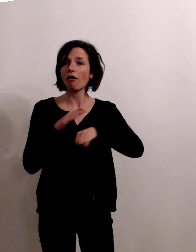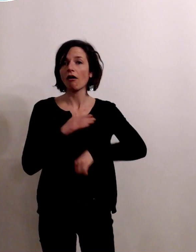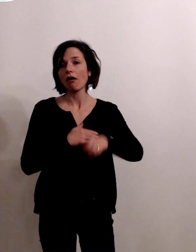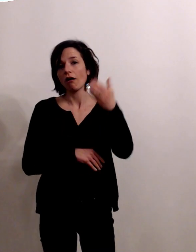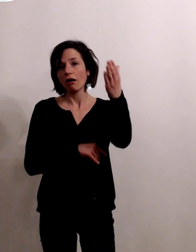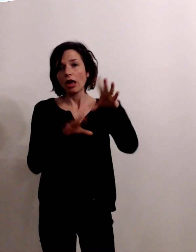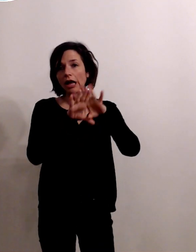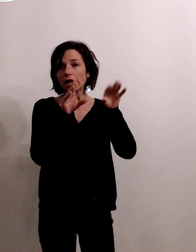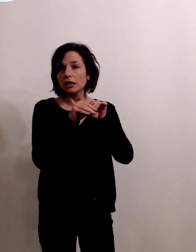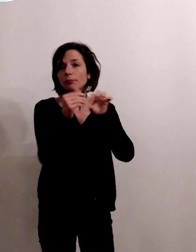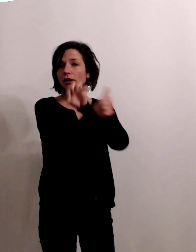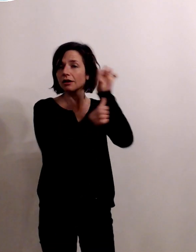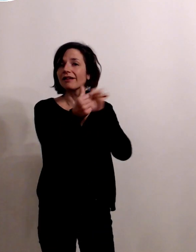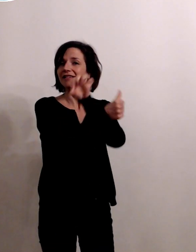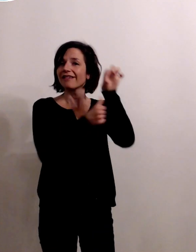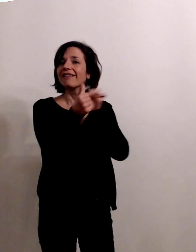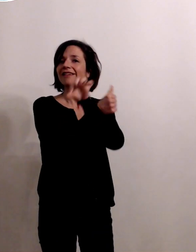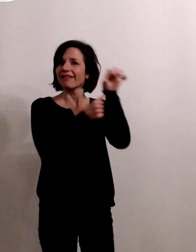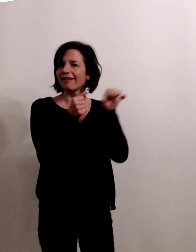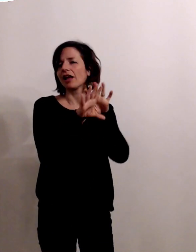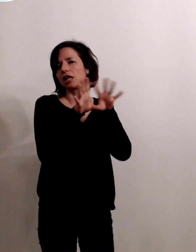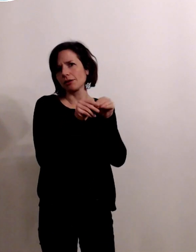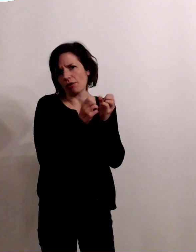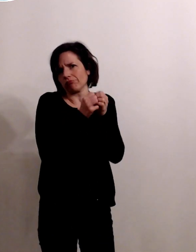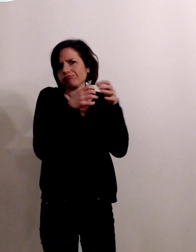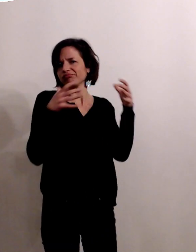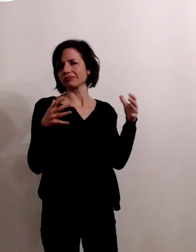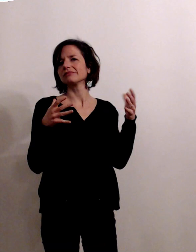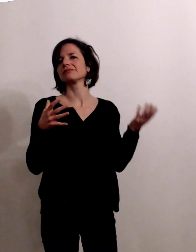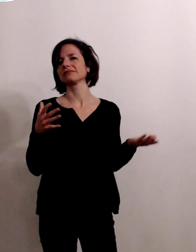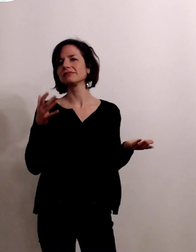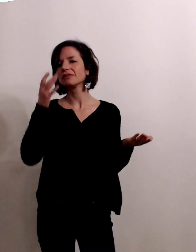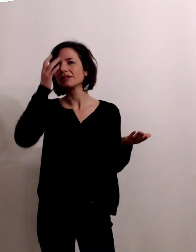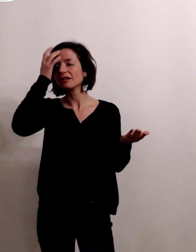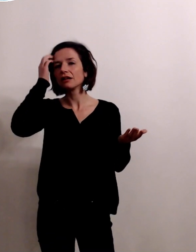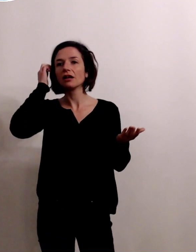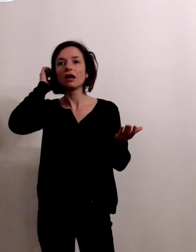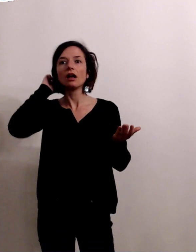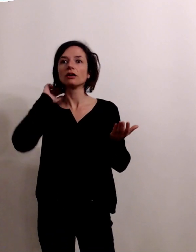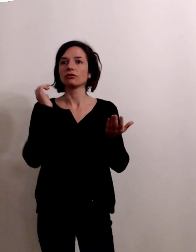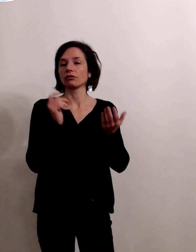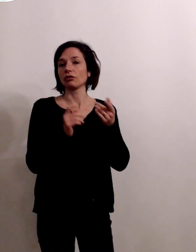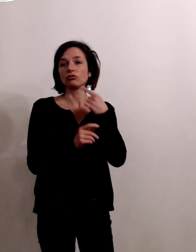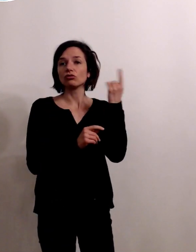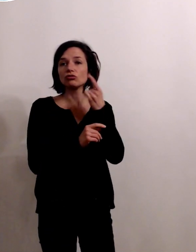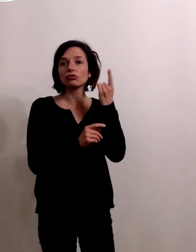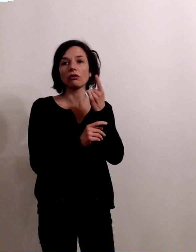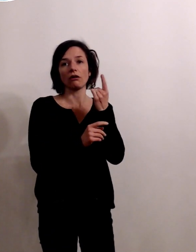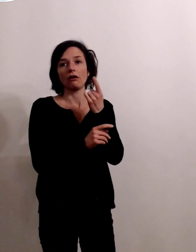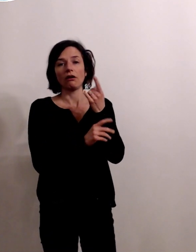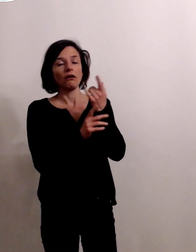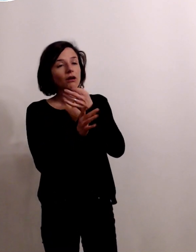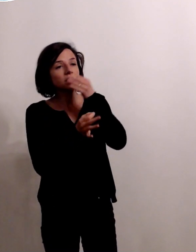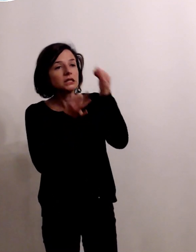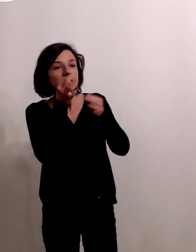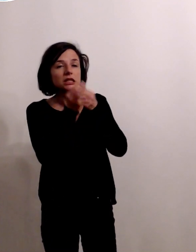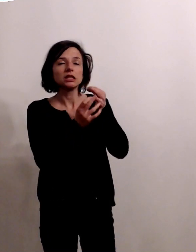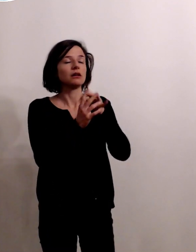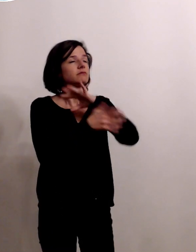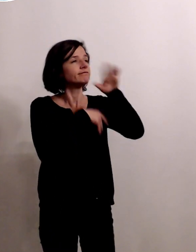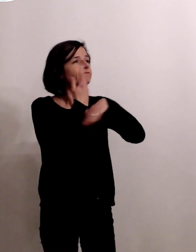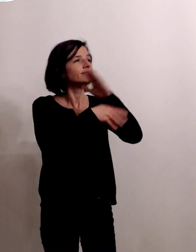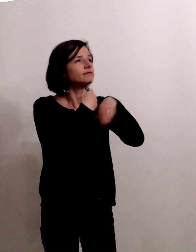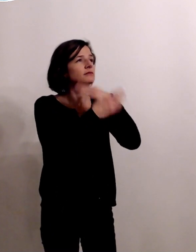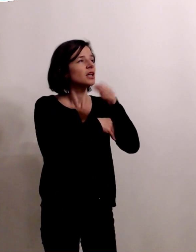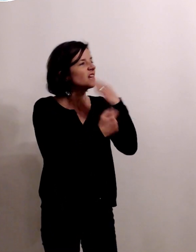équipes étoffées tout de même et donc l'harmonisation des discours n'est jamais aisée quand bien même nous mettons en